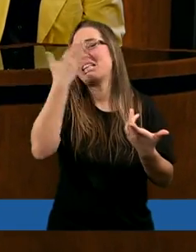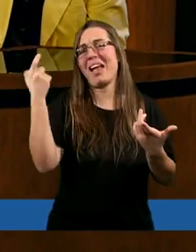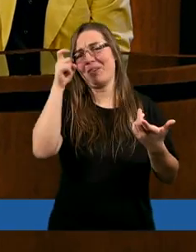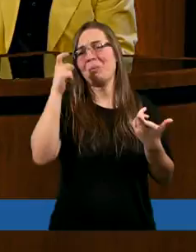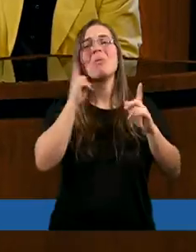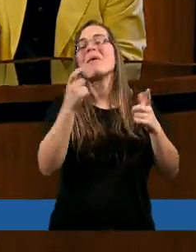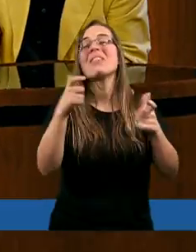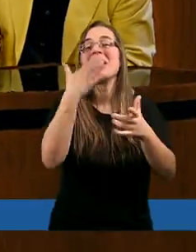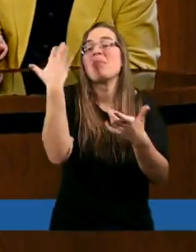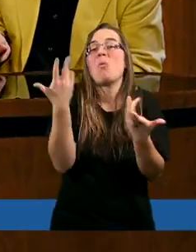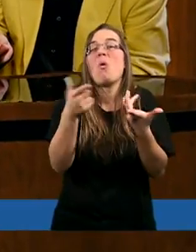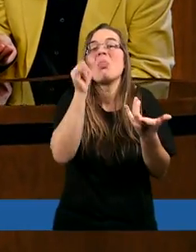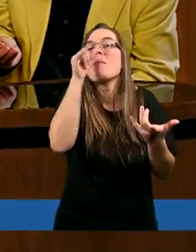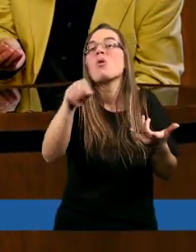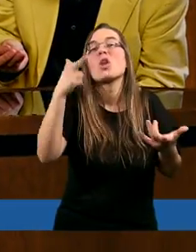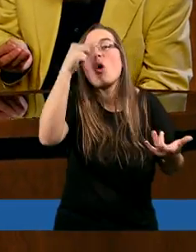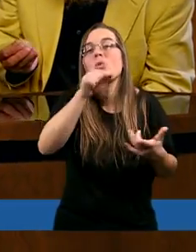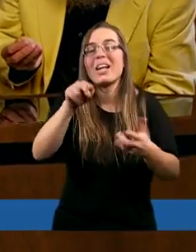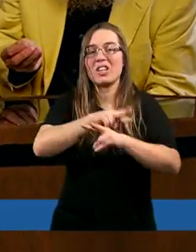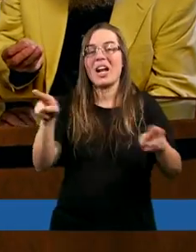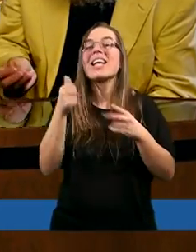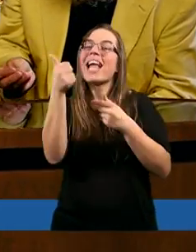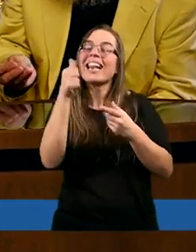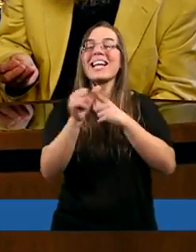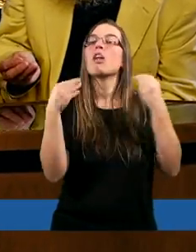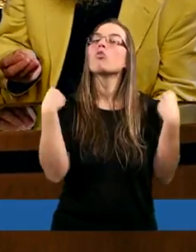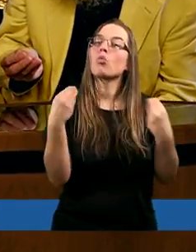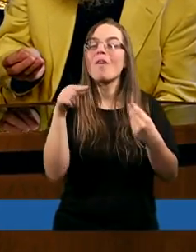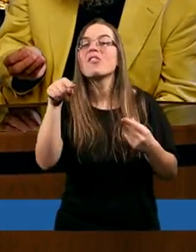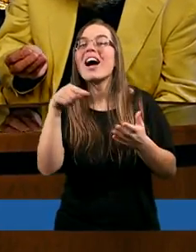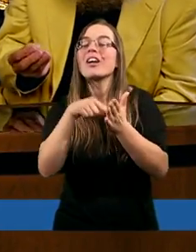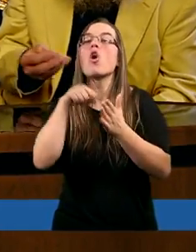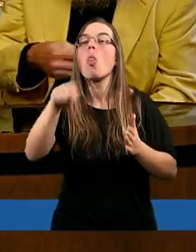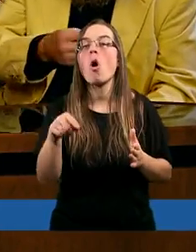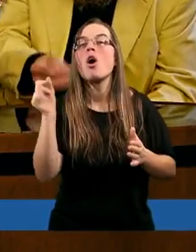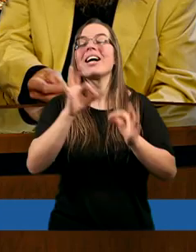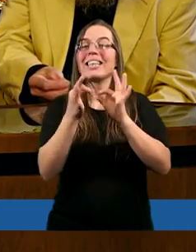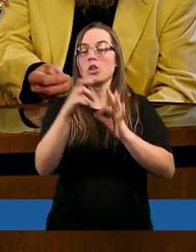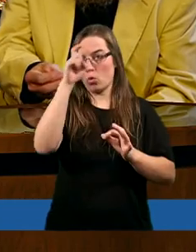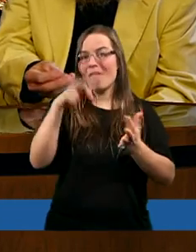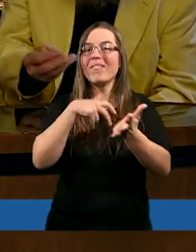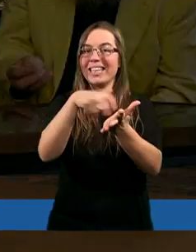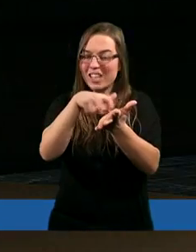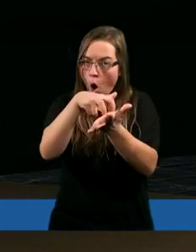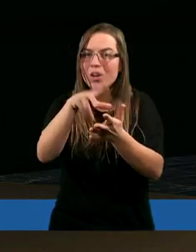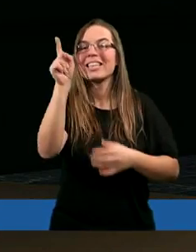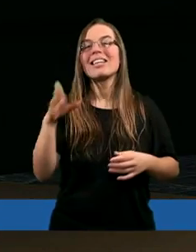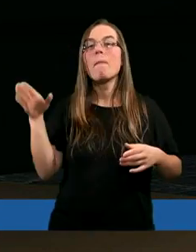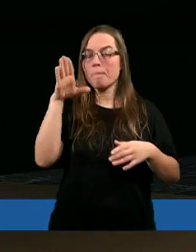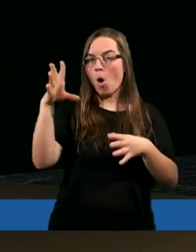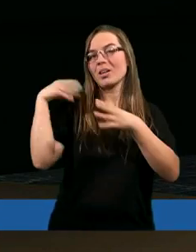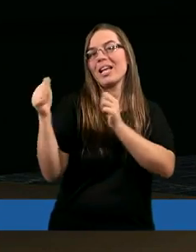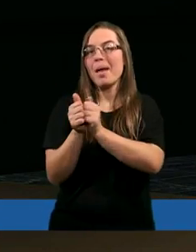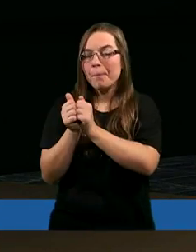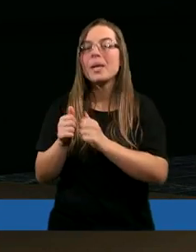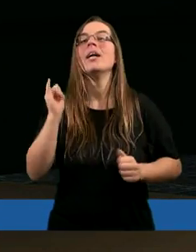nie wie. Jedynie, jedynie to jest to cudowne, że gdy człowiek idzie za Bogiem, to tak, jak mówię, idziesz,